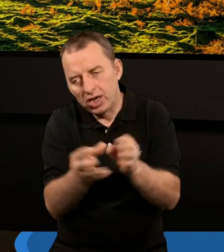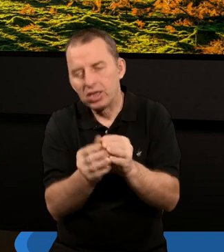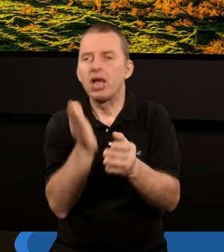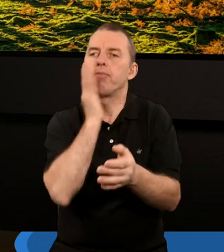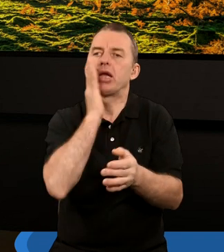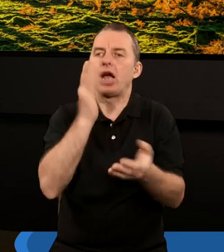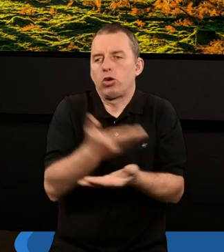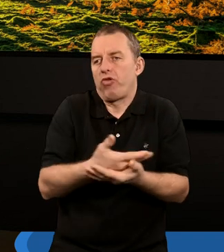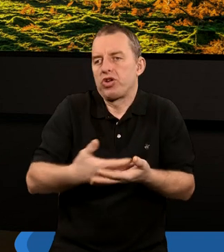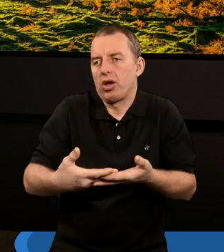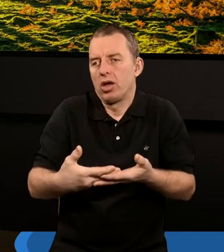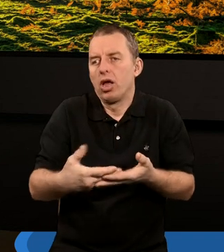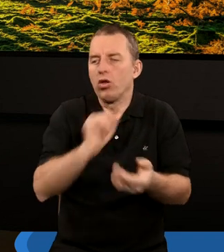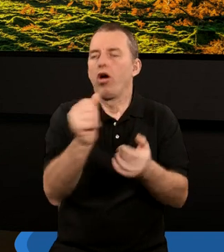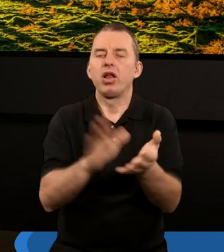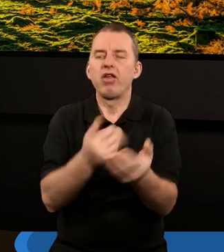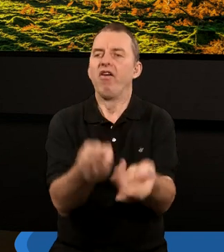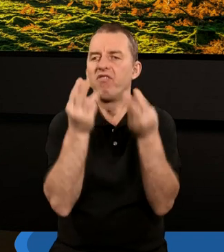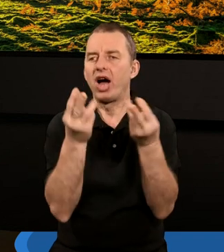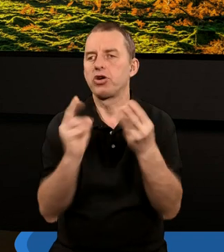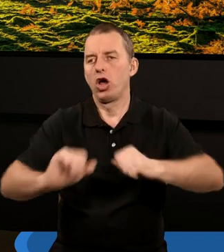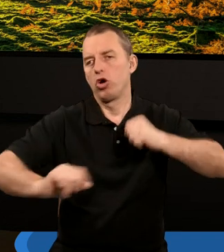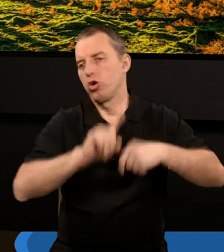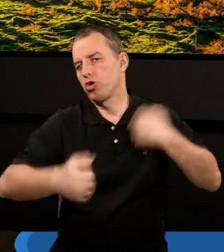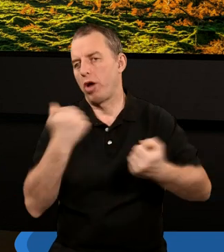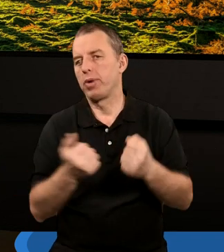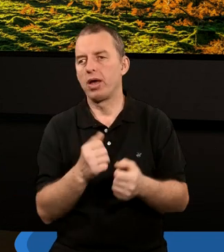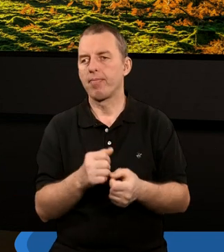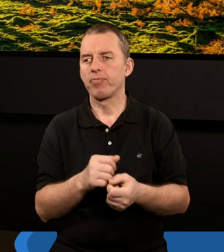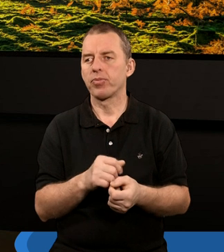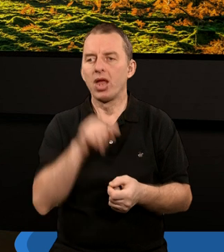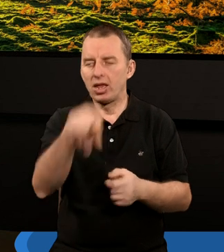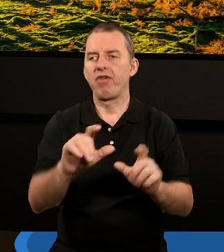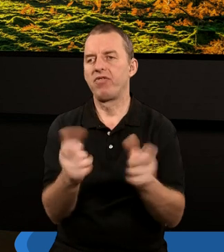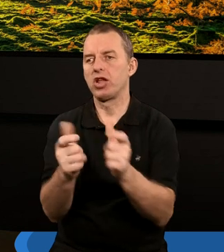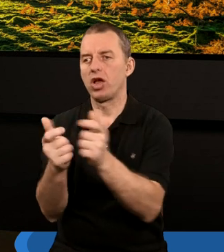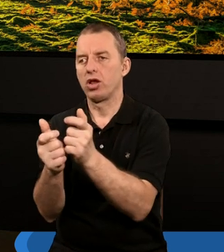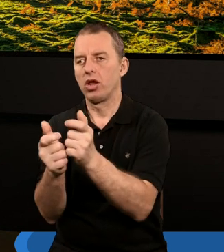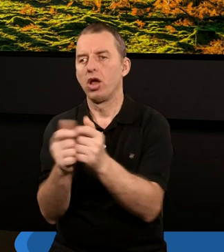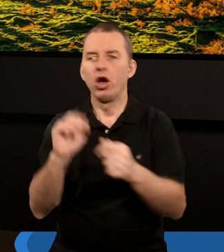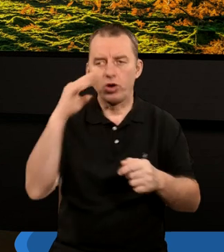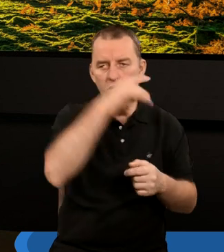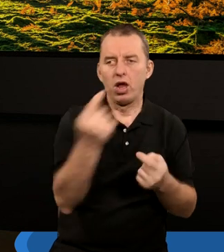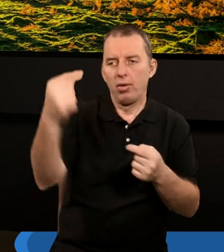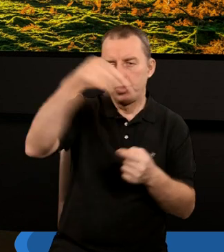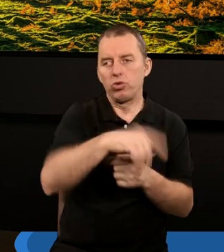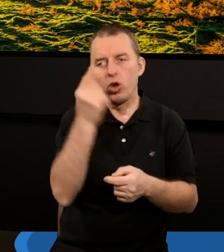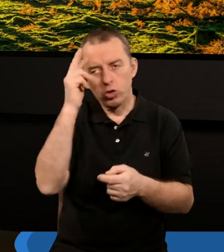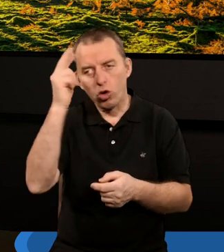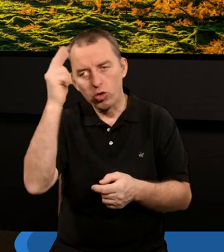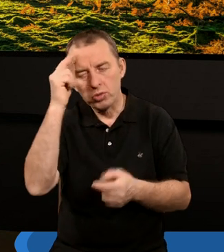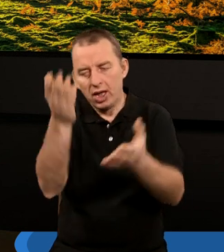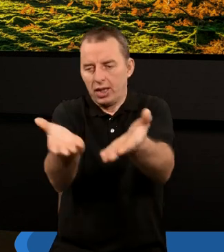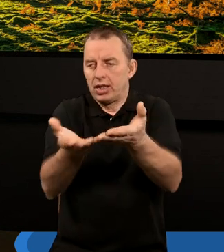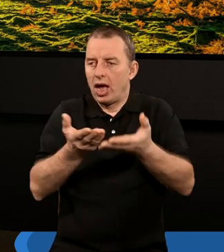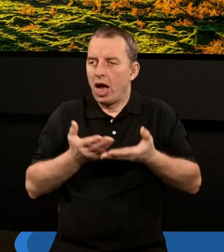Ziemi. I dlatego to jest niezwykle ważne, że po tych wydarzeniach, rozczarowania przyszło zrozumienie, które